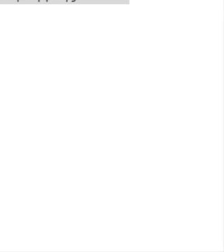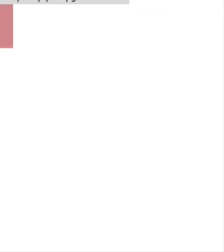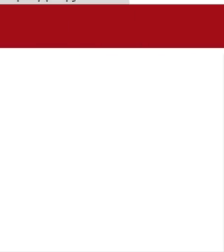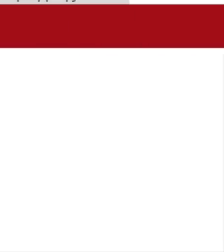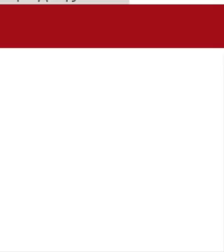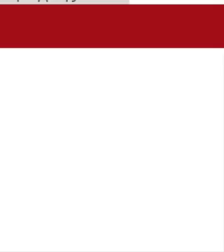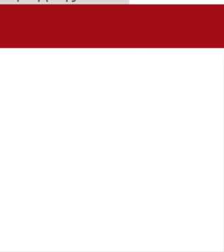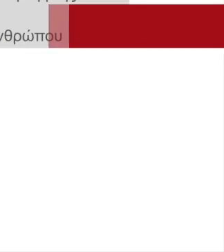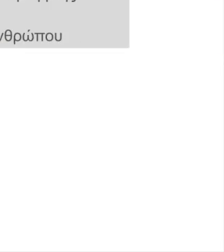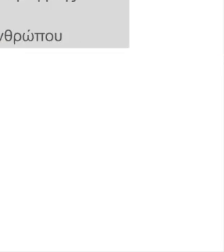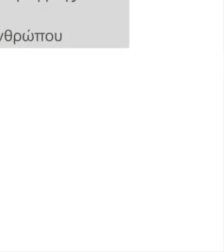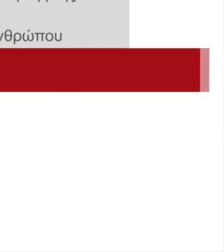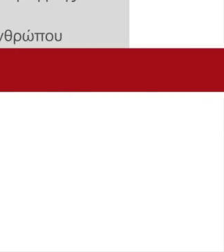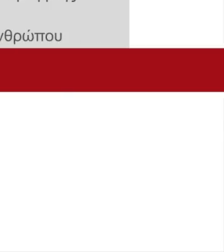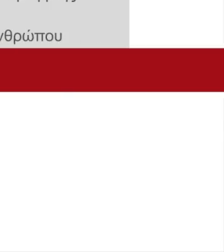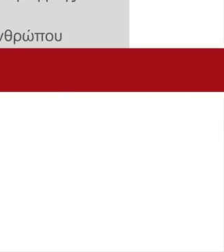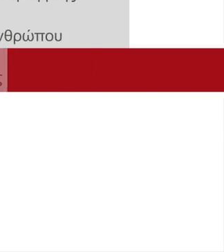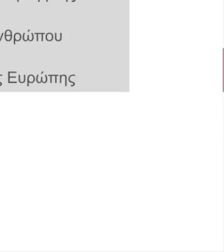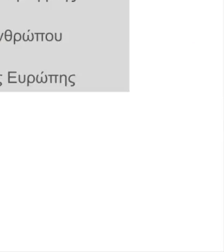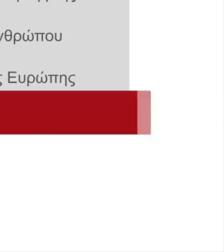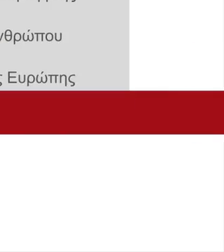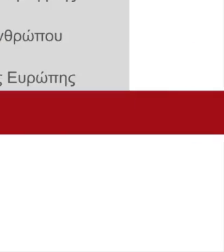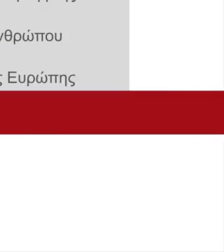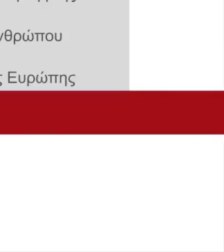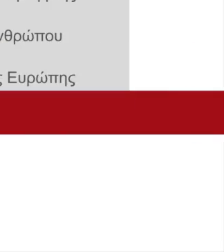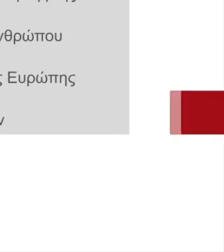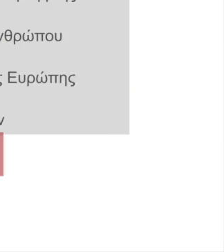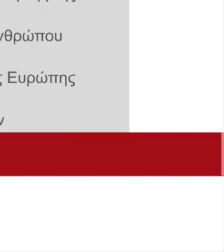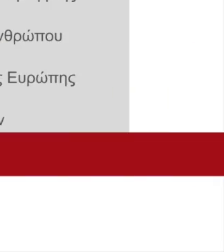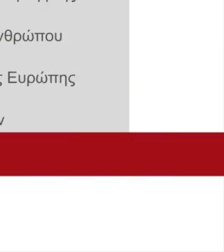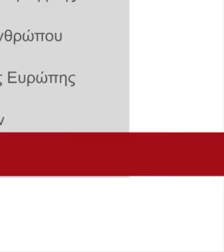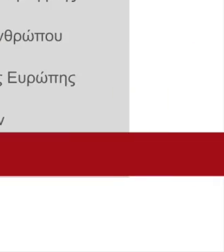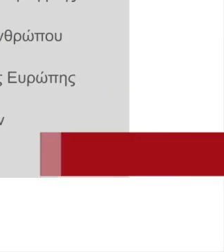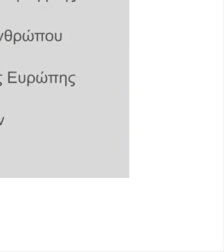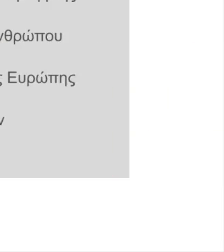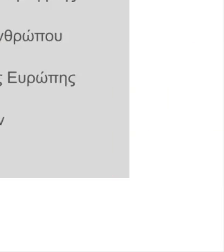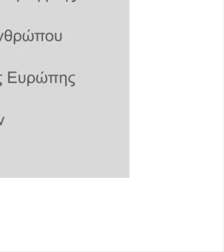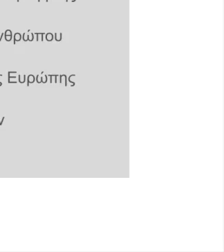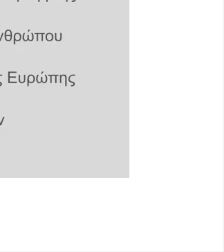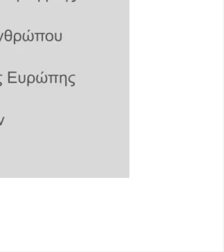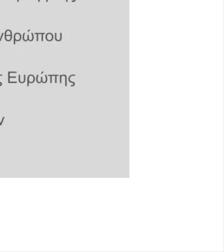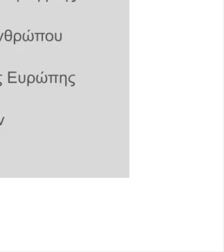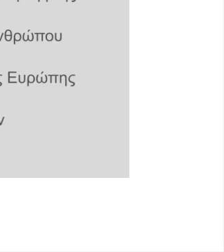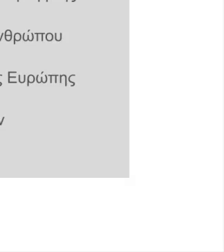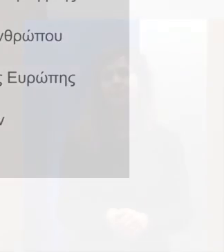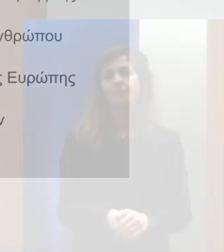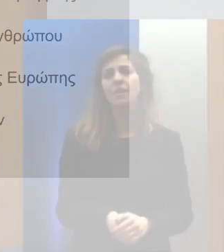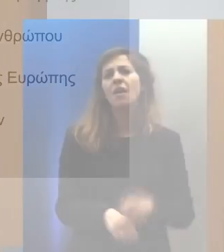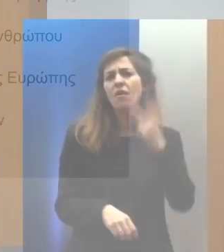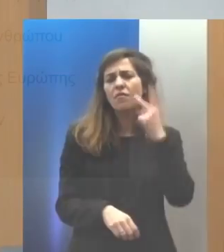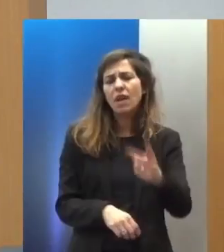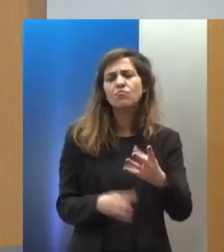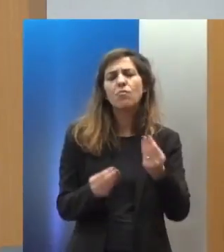Επιτροπής και εκπρόσωποι όλων των οργάνων ελέγχου στα οποία συμμετέχει η Ελλάδα. Τα φαινόμενα ξενοφοβίας,